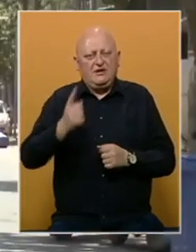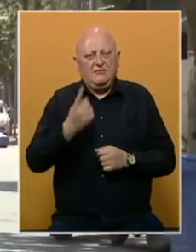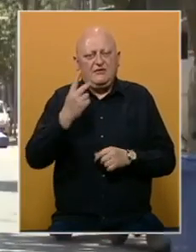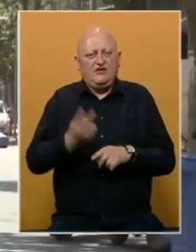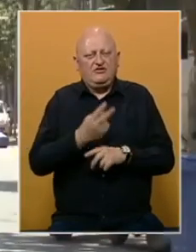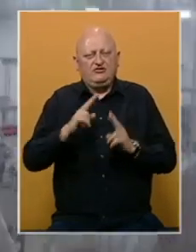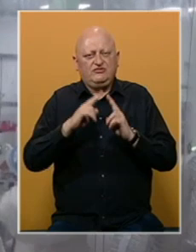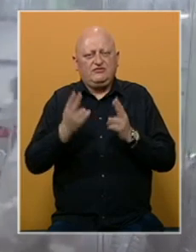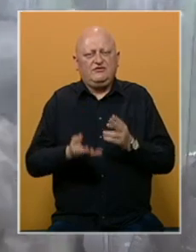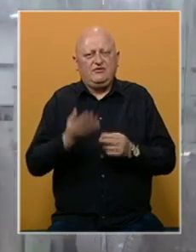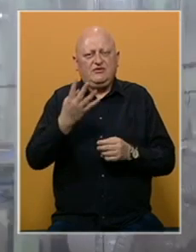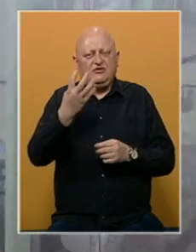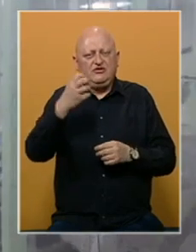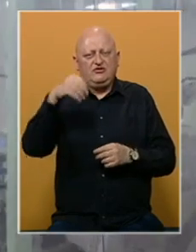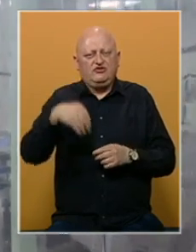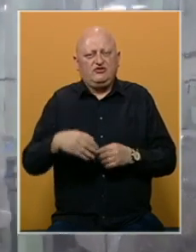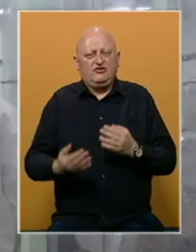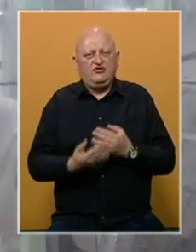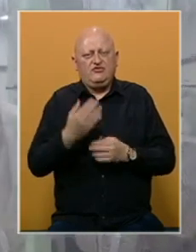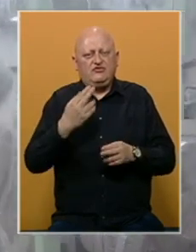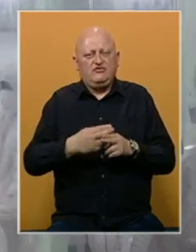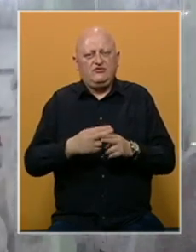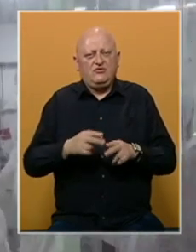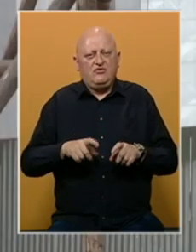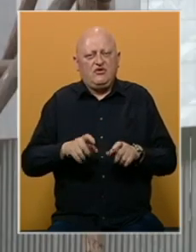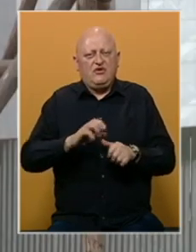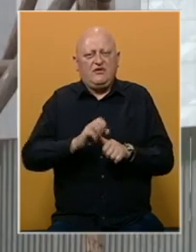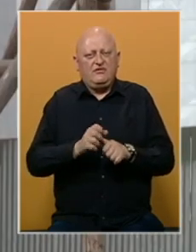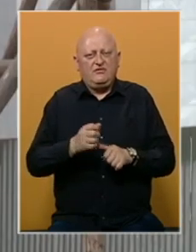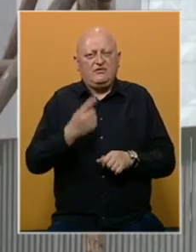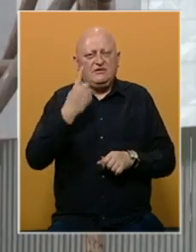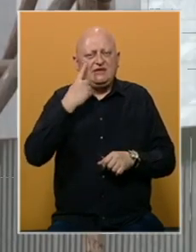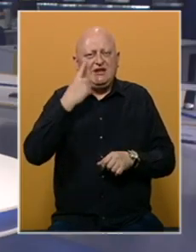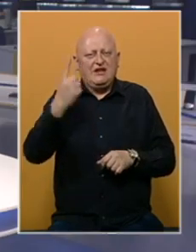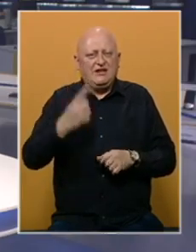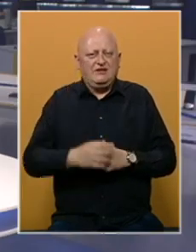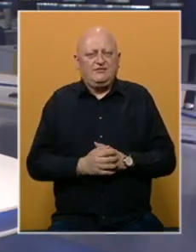država na svijetu sa više od 400.000 novozaraženih koronavirusom za jedan dan.